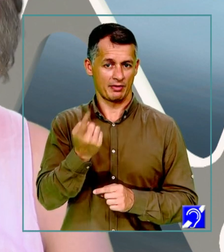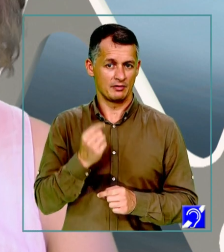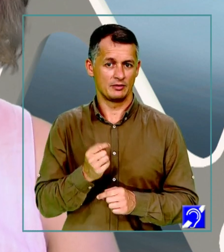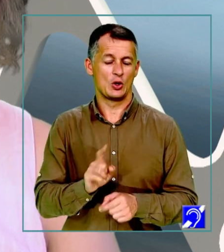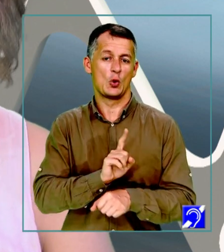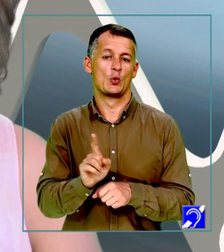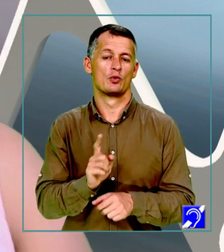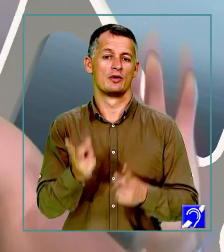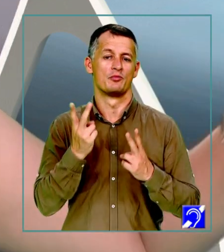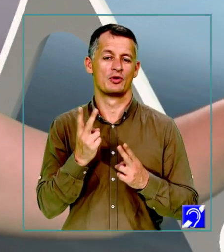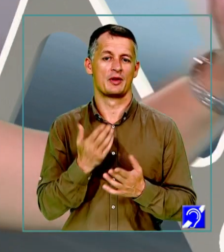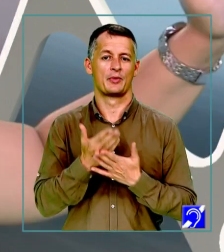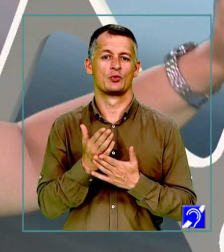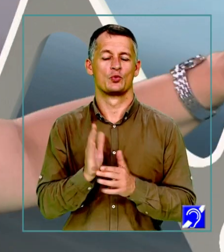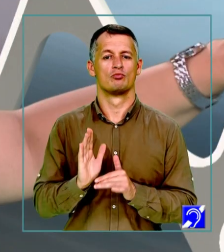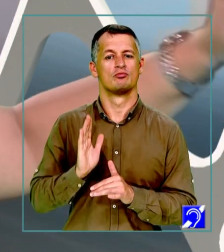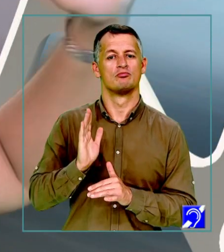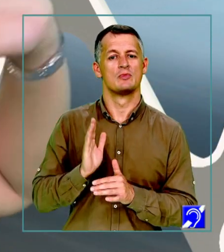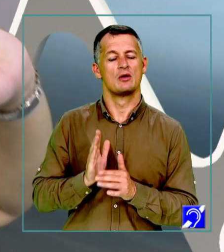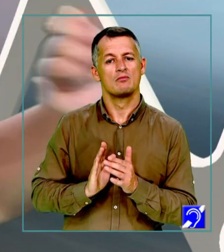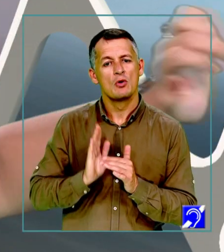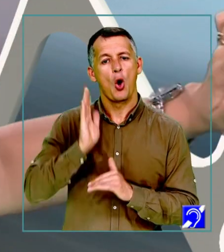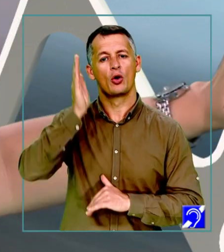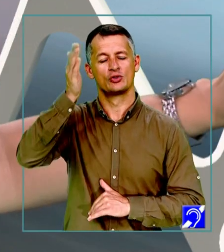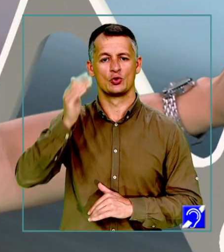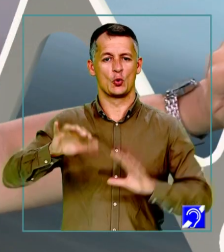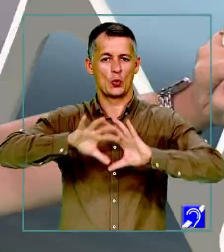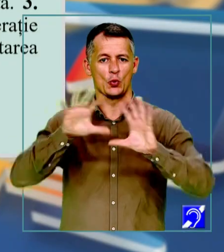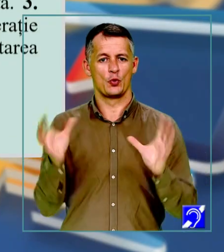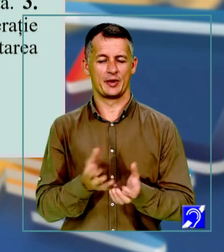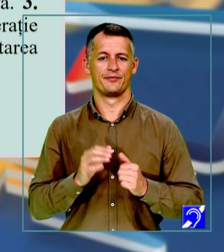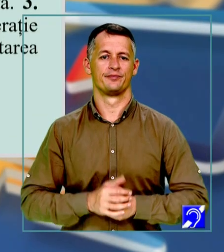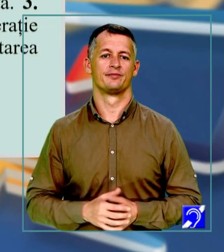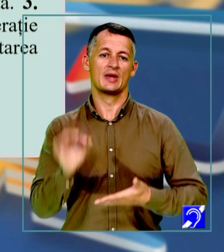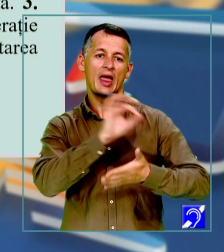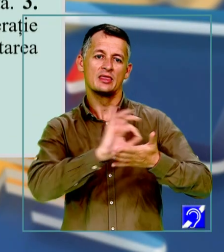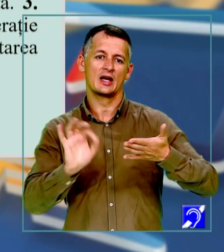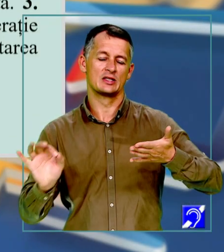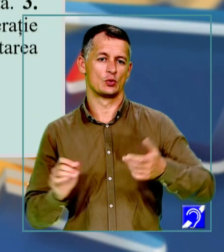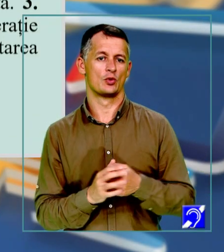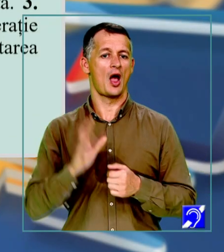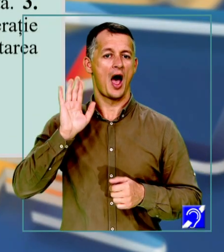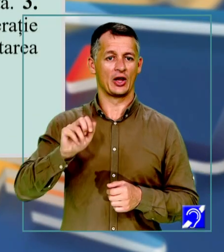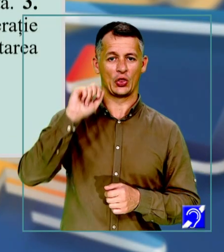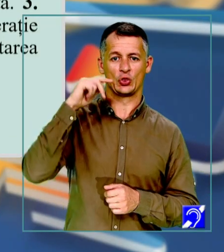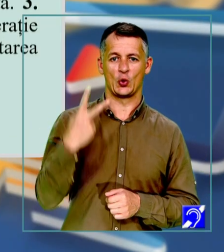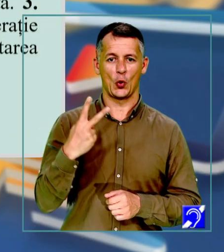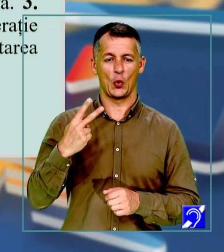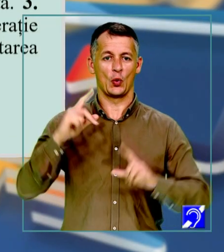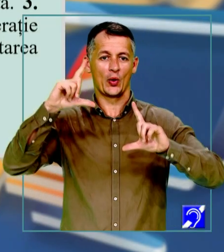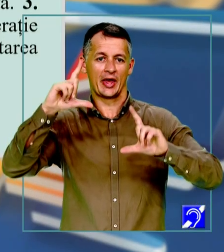orizonturile lumii. Bun, textul este completat, ați observat, de două ilustrații